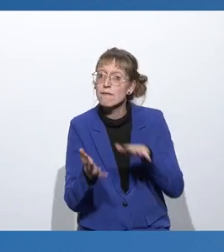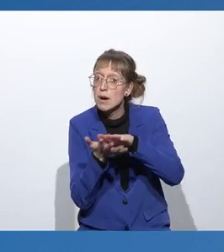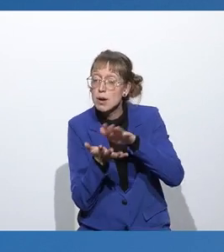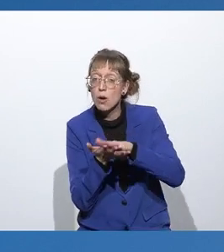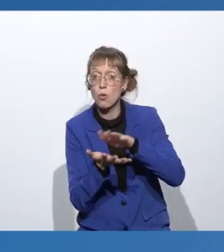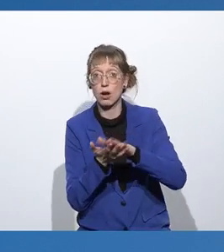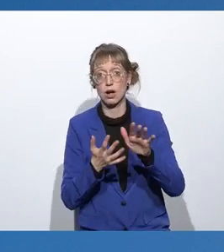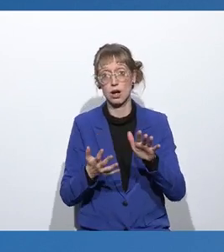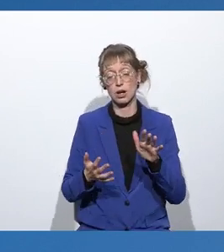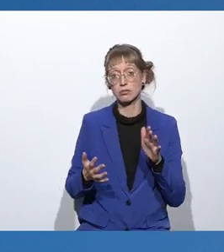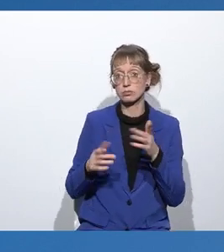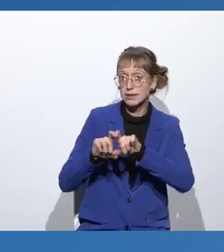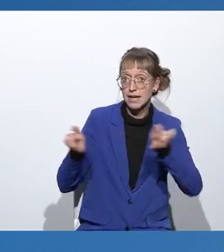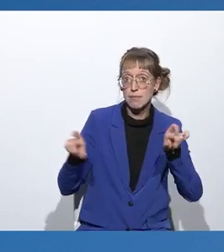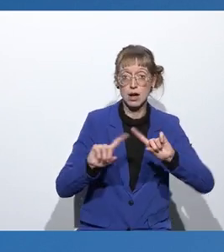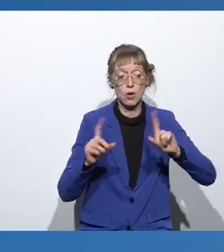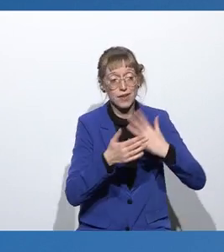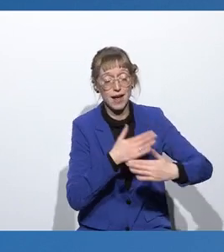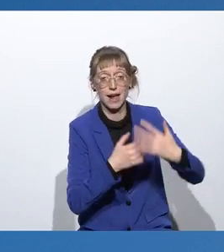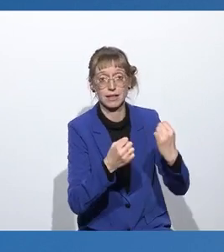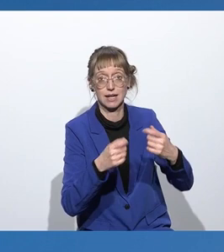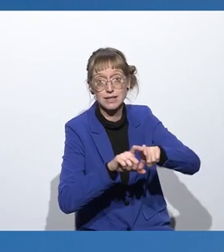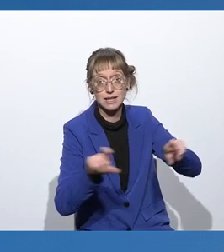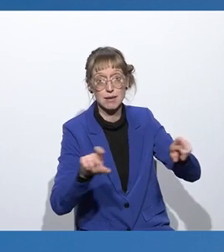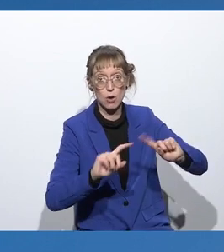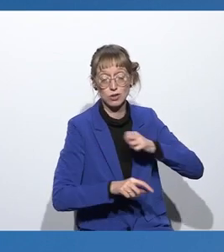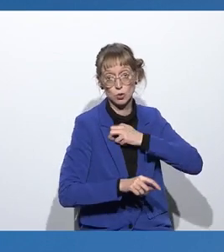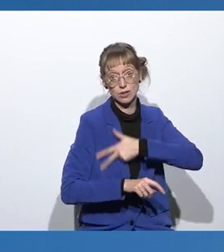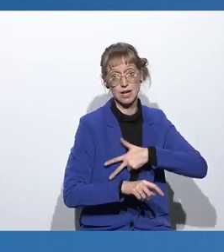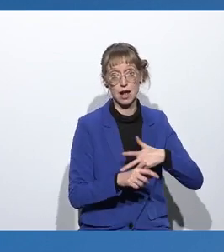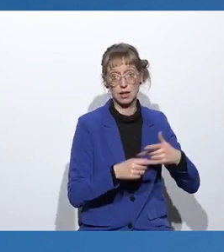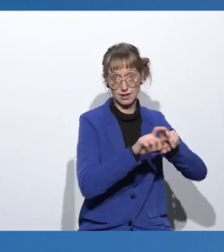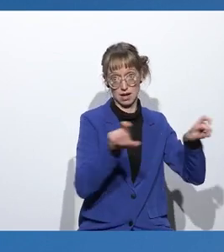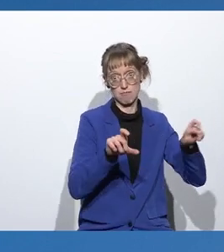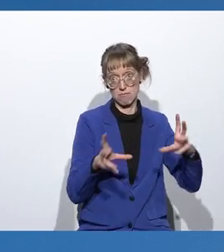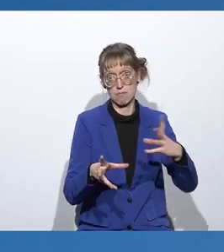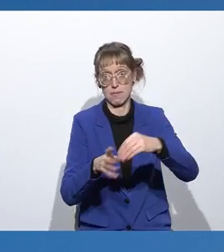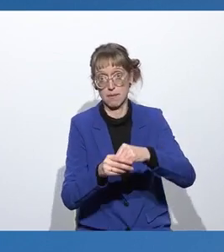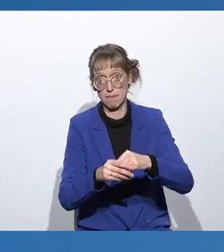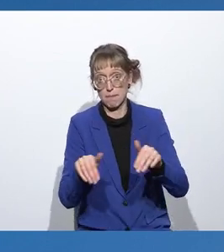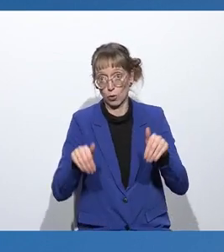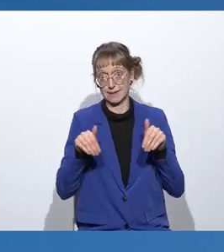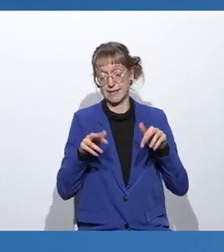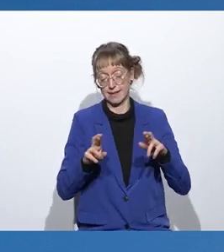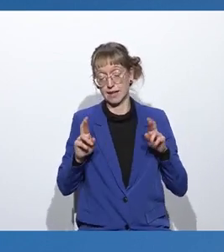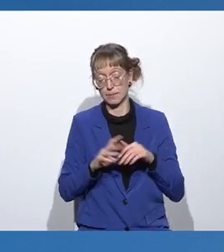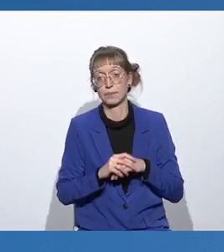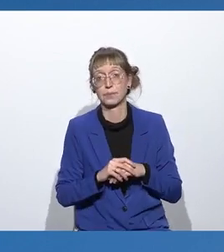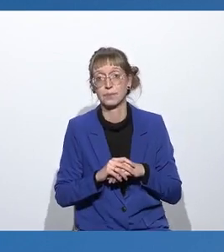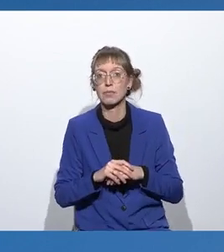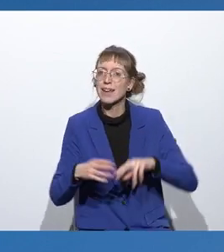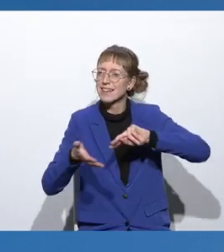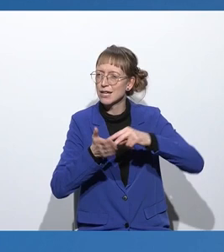Nachhaltigkeitsanliegen und soziale Belange berücksichtigt. Technologien entwickeln sich